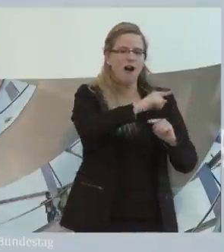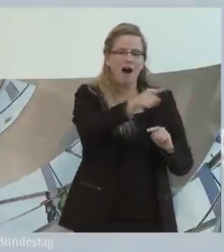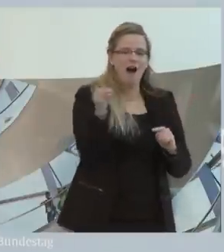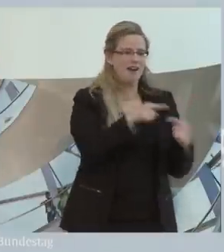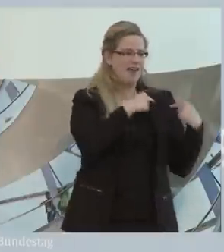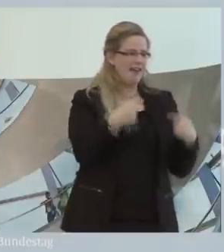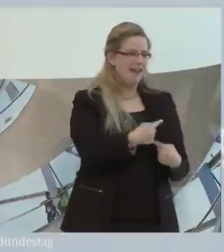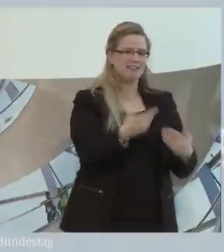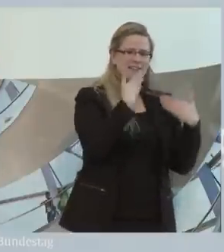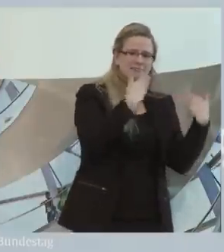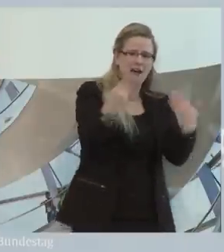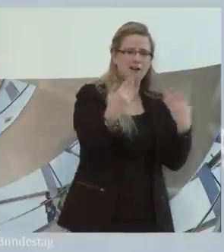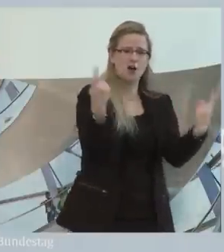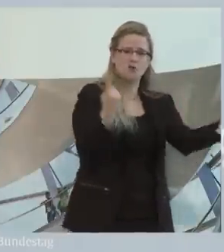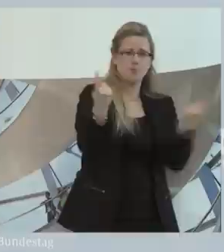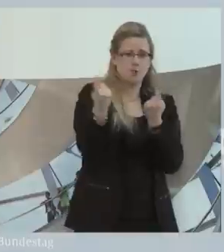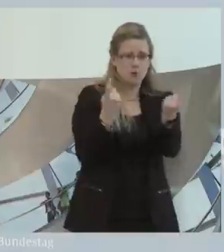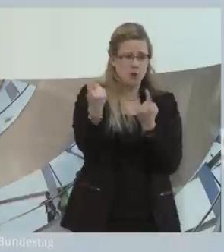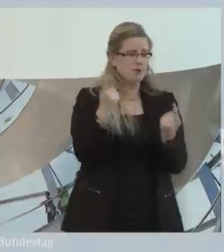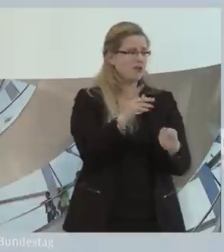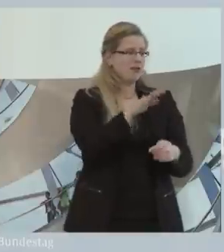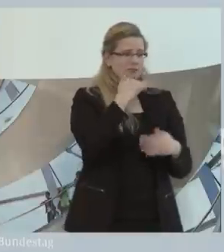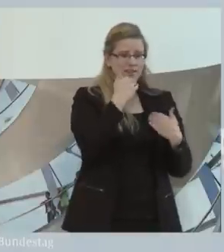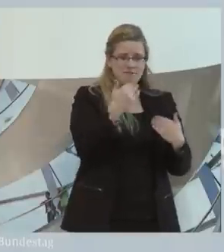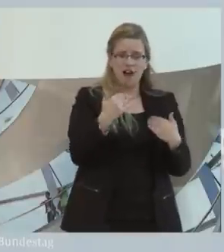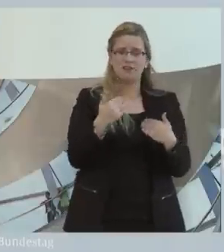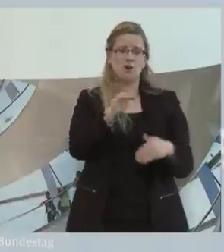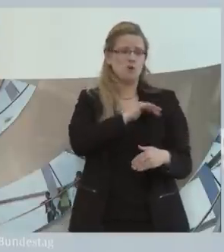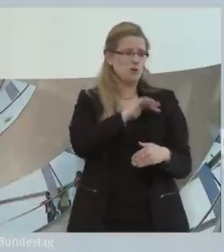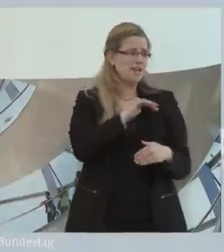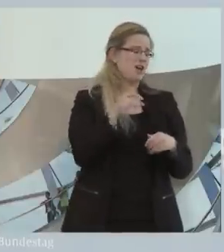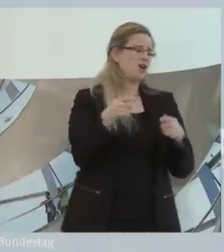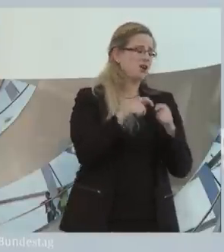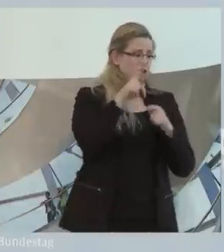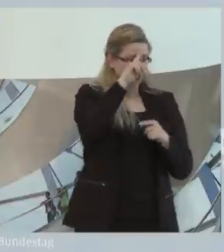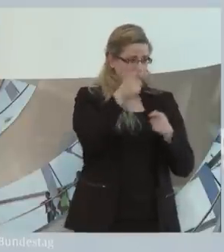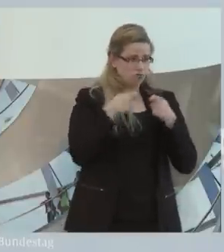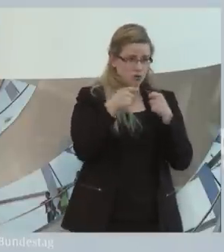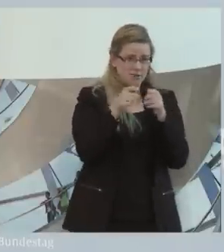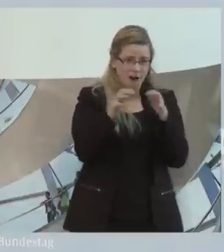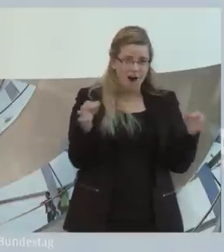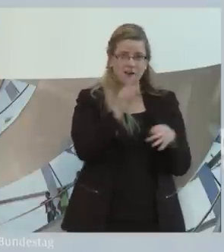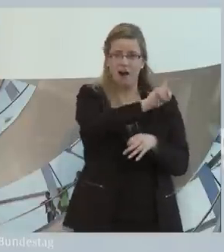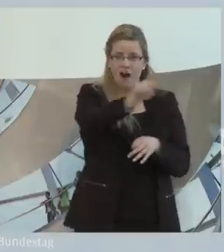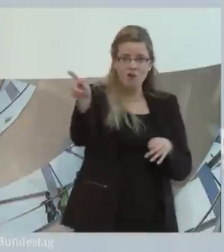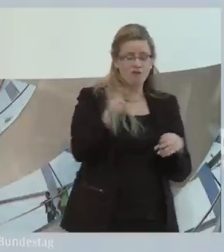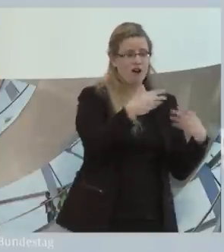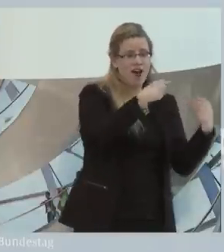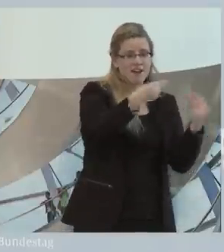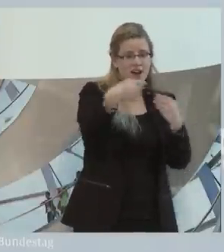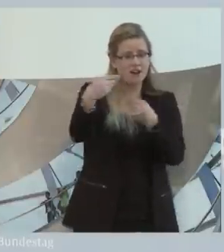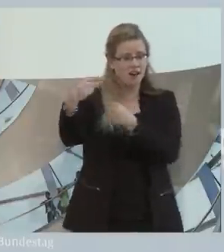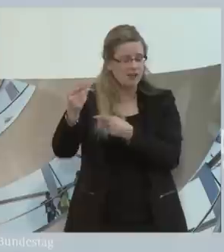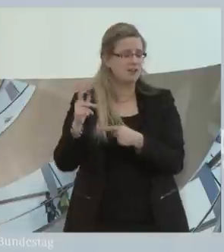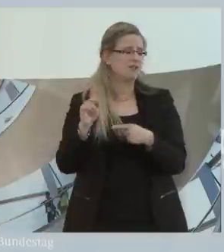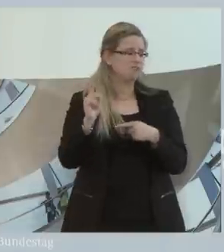dass Sie gekommen sind. Herzlichen Dank auch an die Kolleginnen und Kollegen des Deutschen Bundestages, die Sie eingeladen und begleitet haben. Und ich denke,